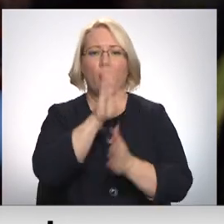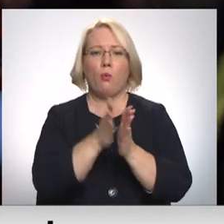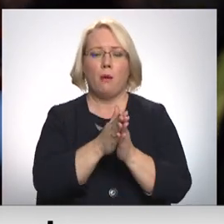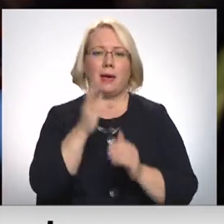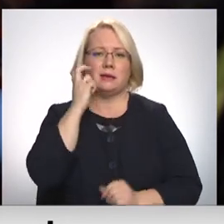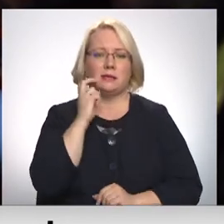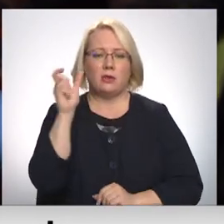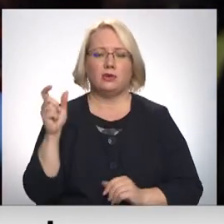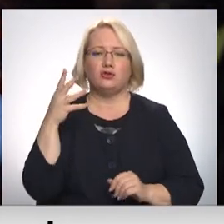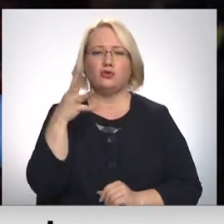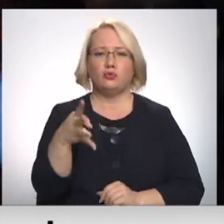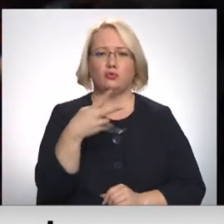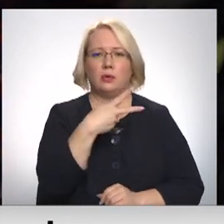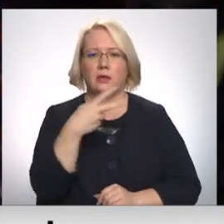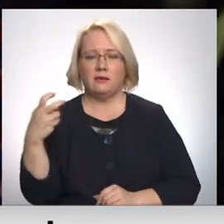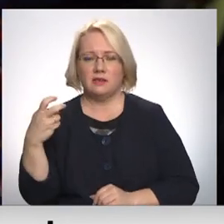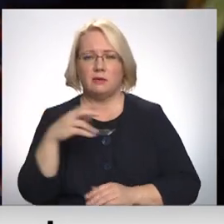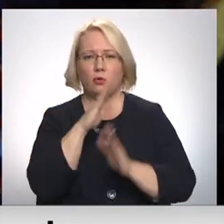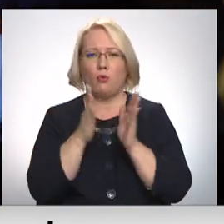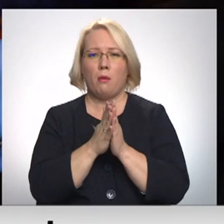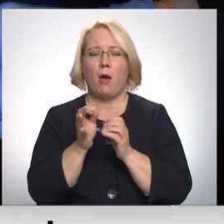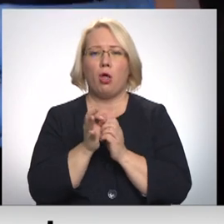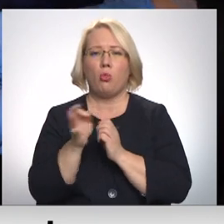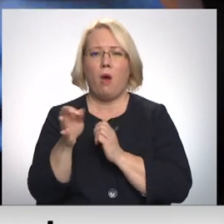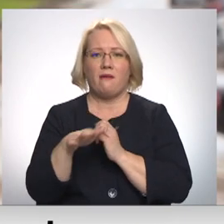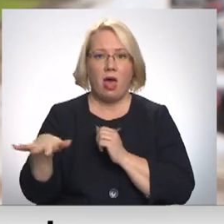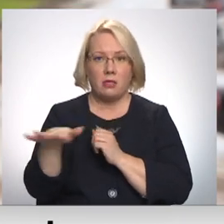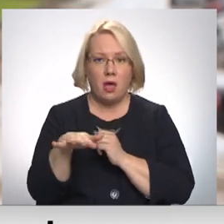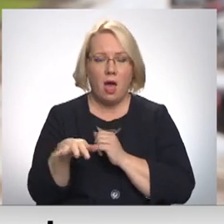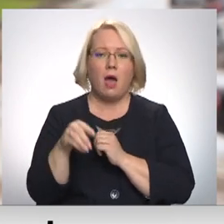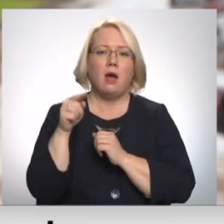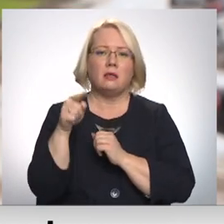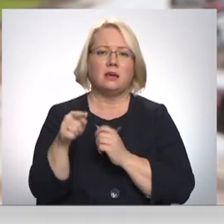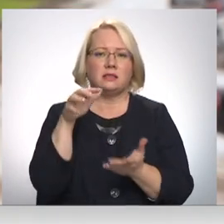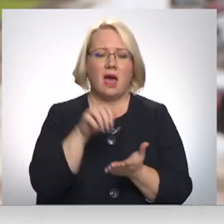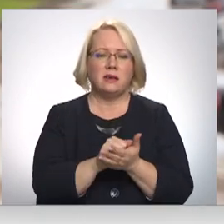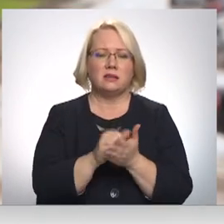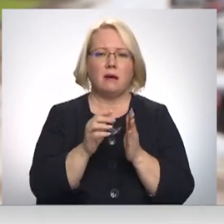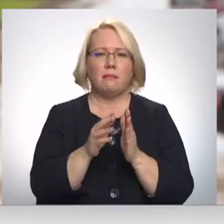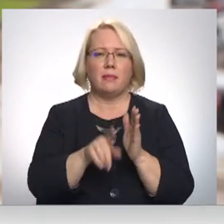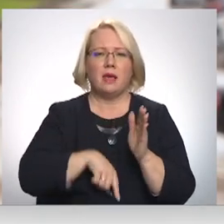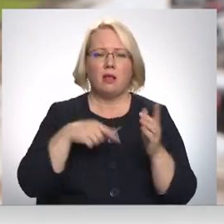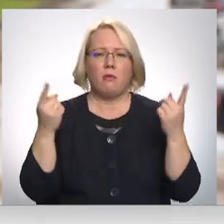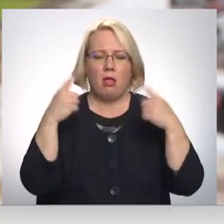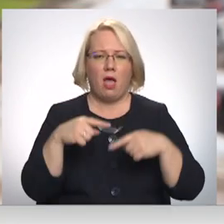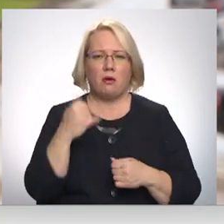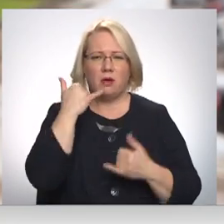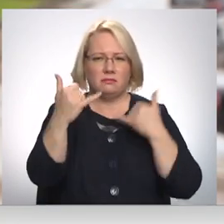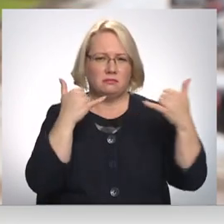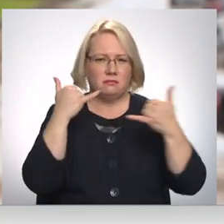4200, vispār novadā. Protams, tas aizņem ļoti lielu laiku viņus visus apzvanīt, jo